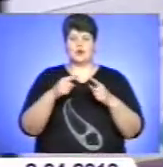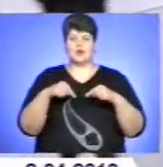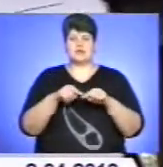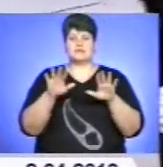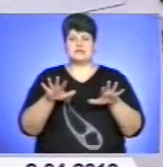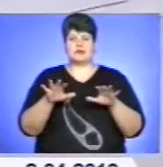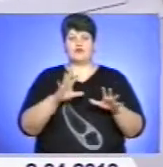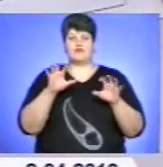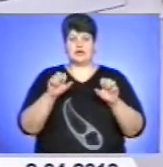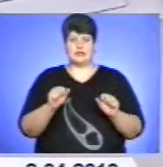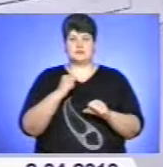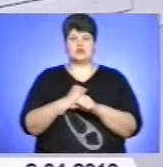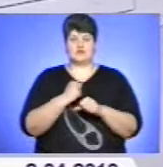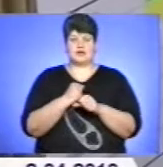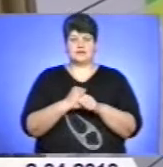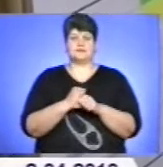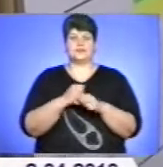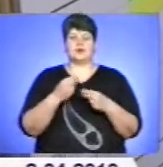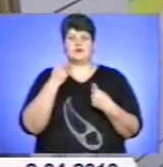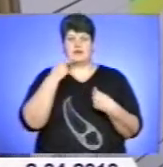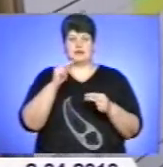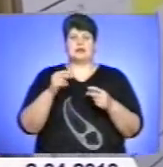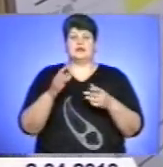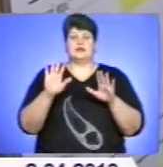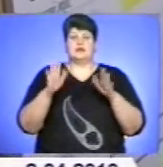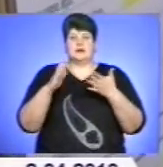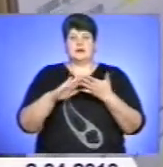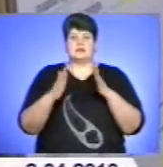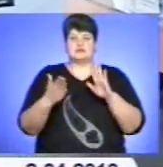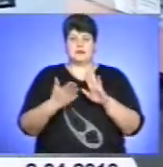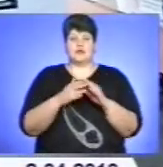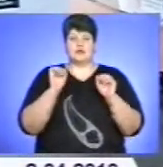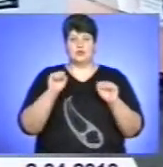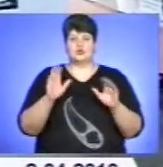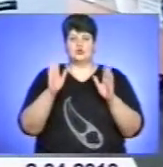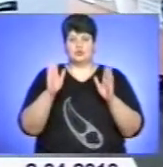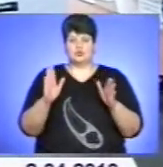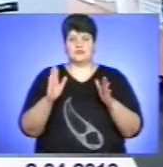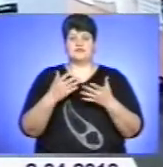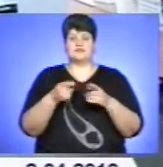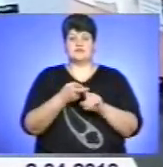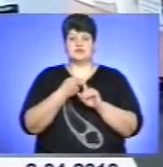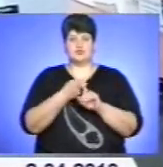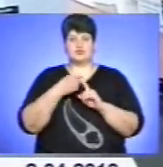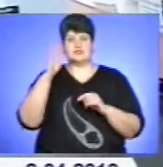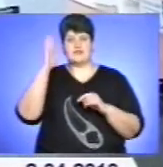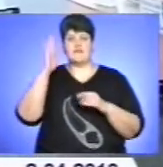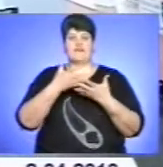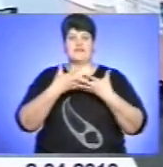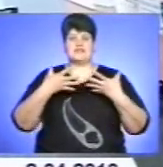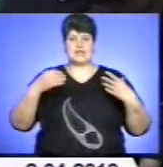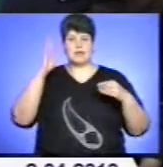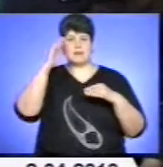працювати на упередження надзвичайних ситуацій, які можуть виникнути у зв'язку з весняним паводком. У нараді взяли участь представники Житомирської